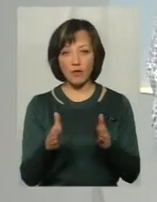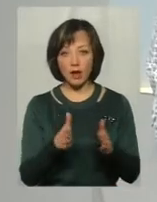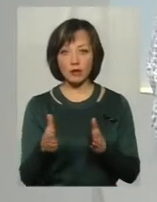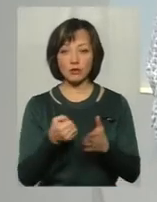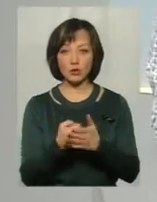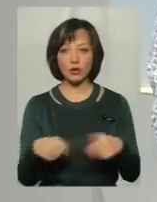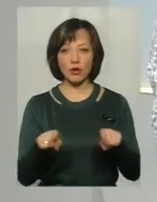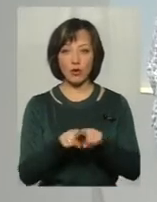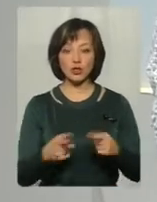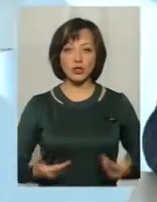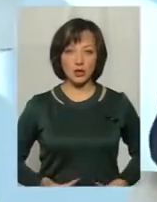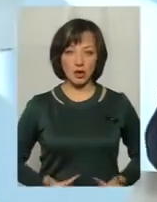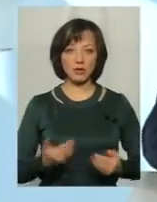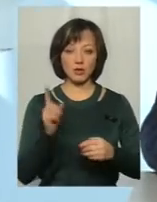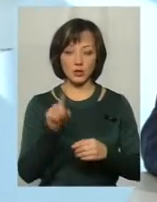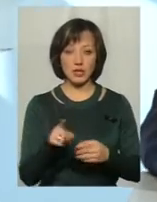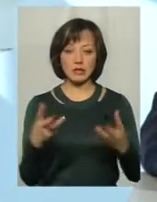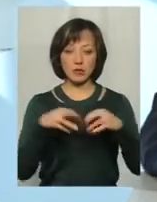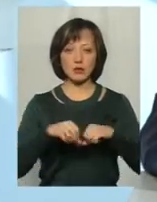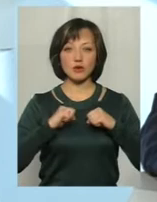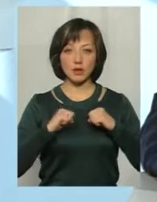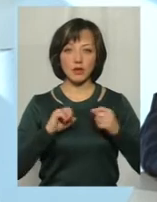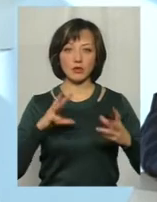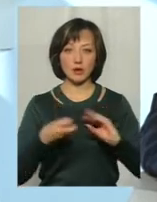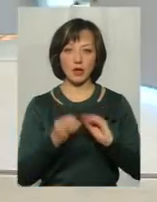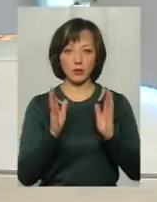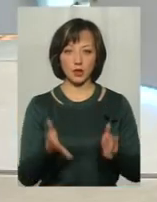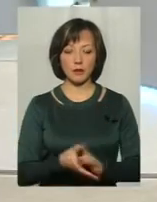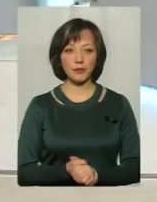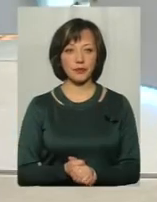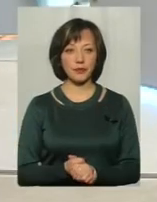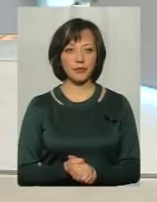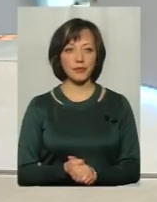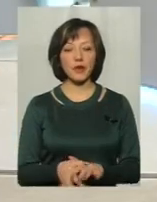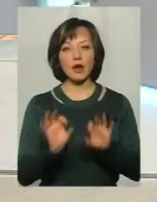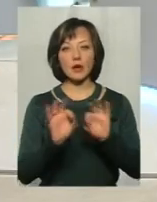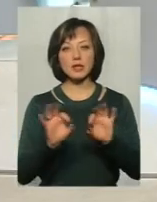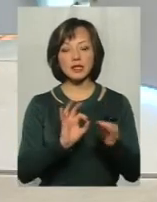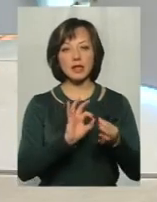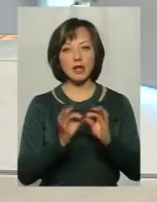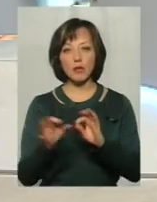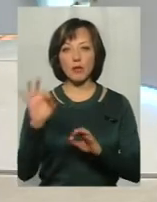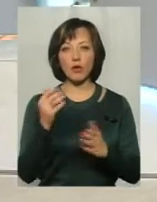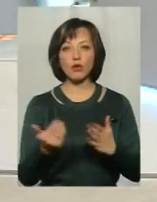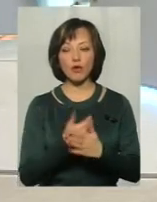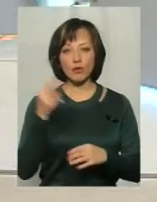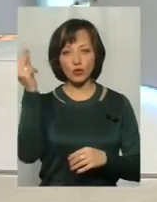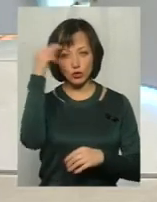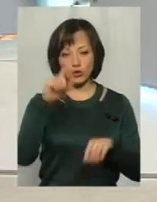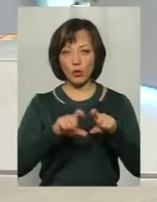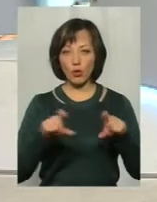до такого життя, то тоді спільними зусильними буде результат. Розкажіть докладніше, все ж таки, про нову школу,